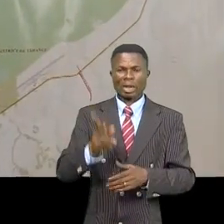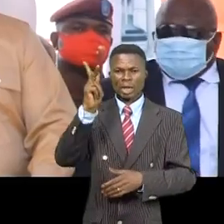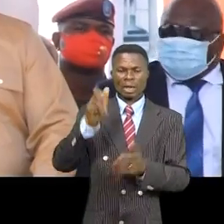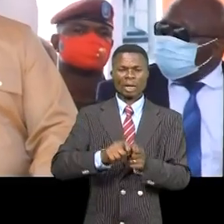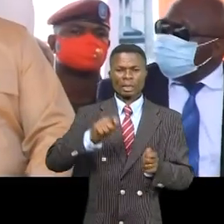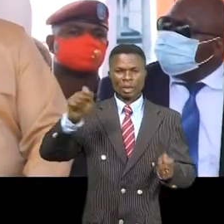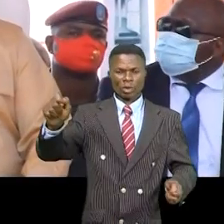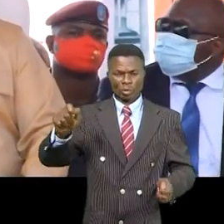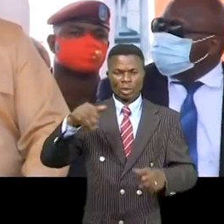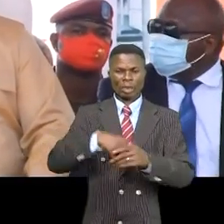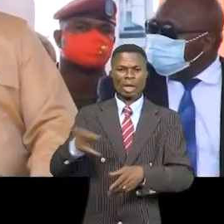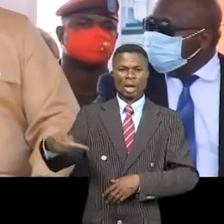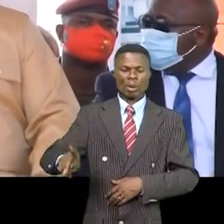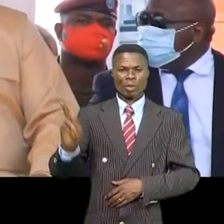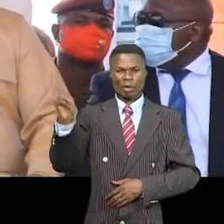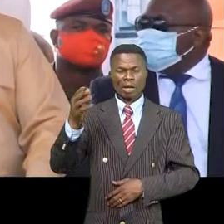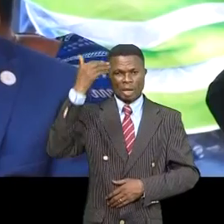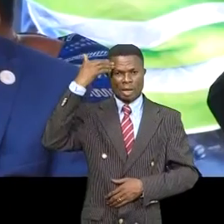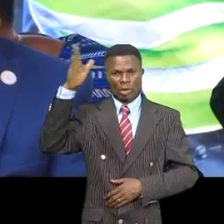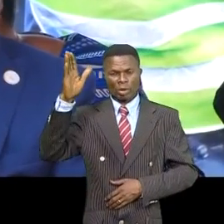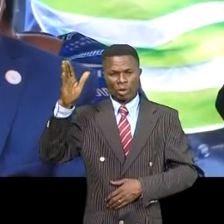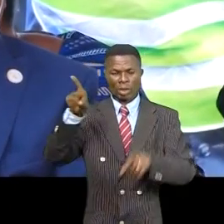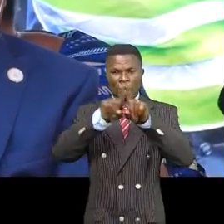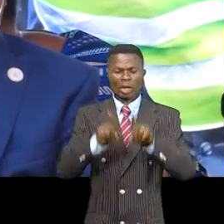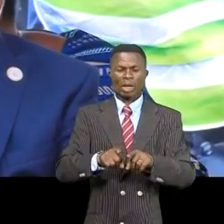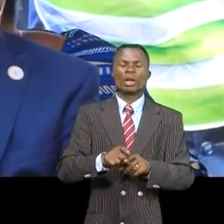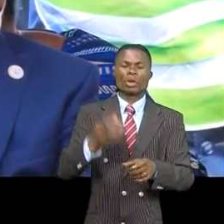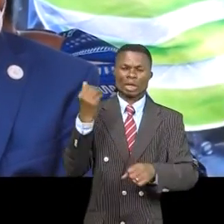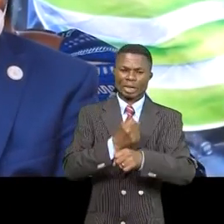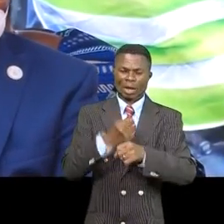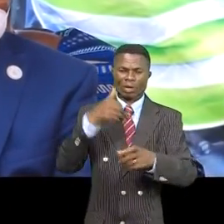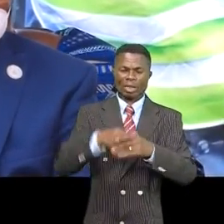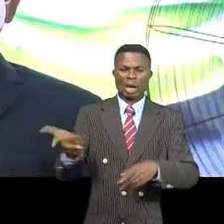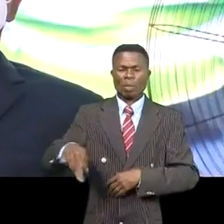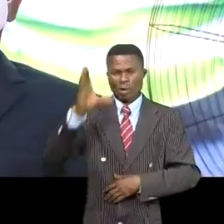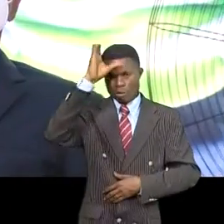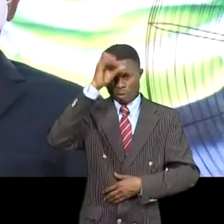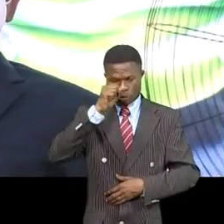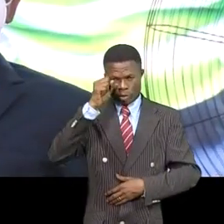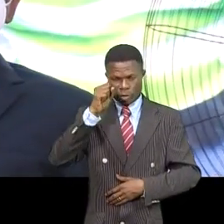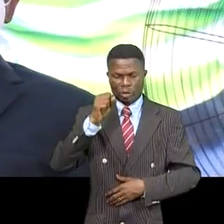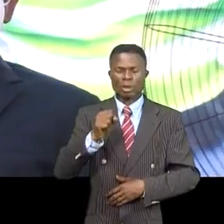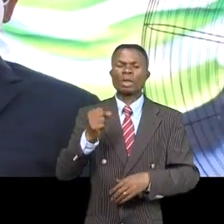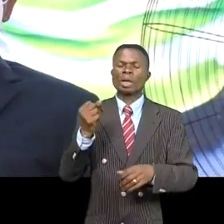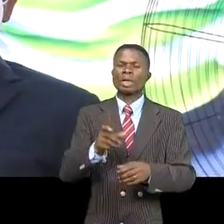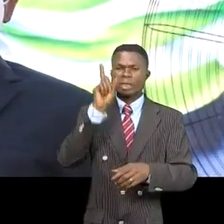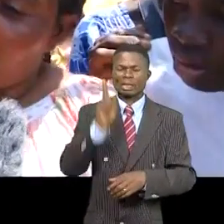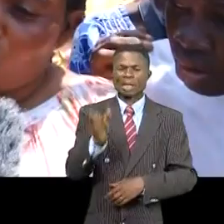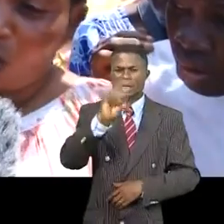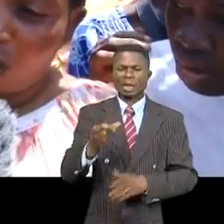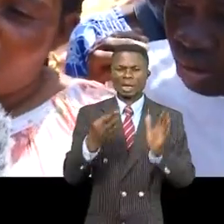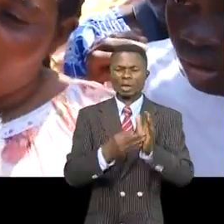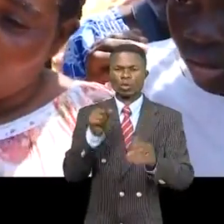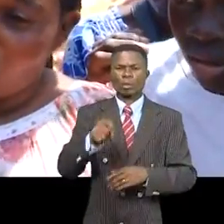dans les provinces du Kassai, de l'Équateur et du Bandounou pour un financement public privé de 138 millions de dollars. Les